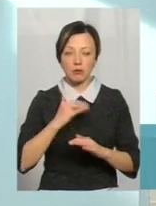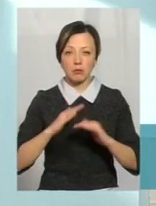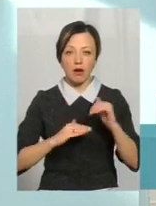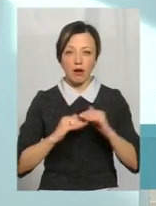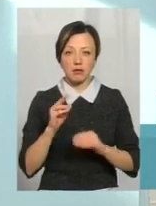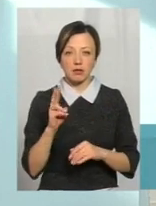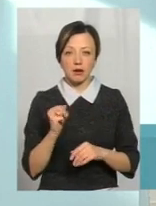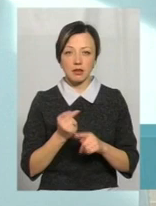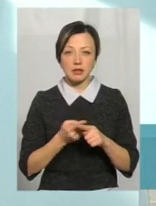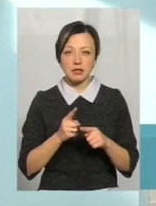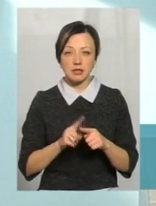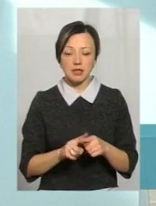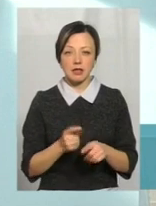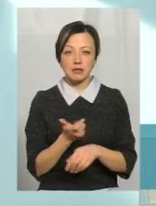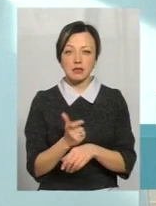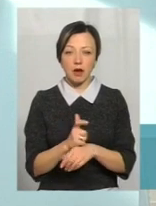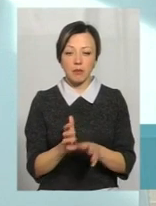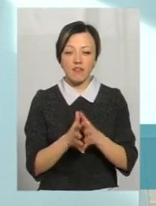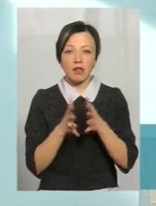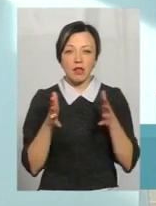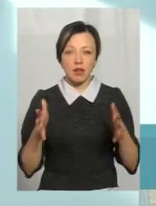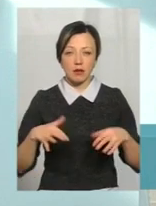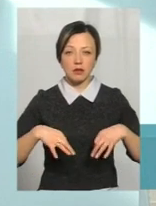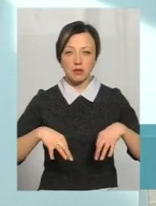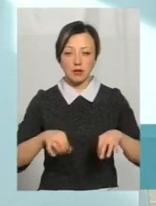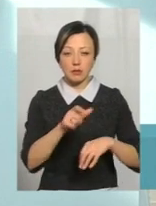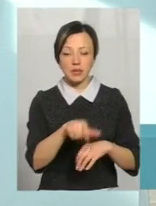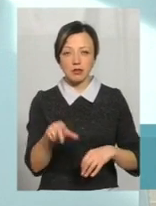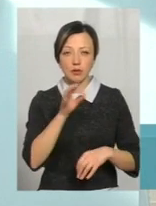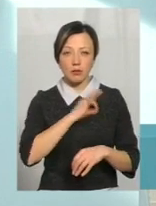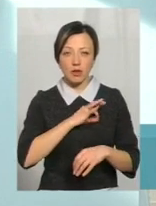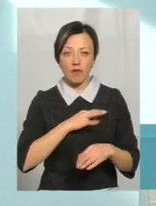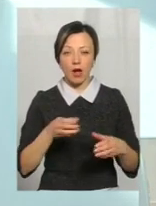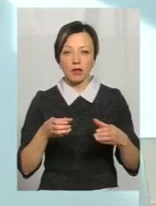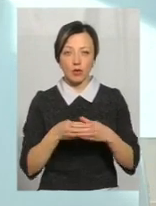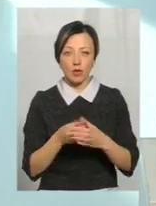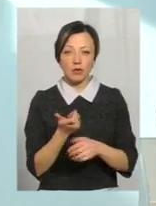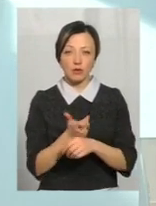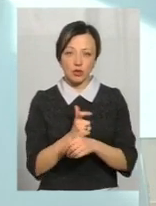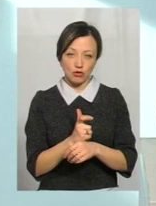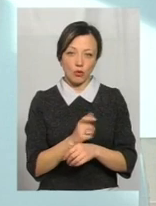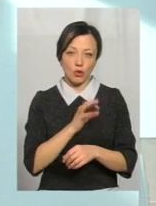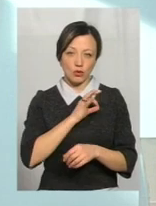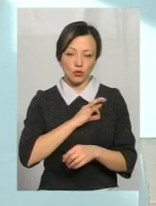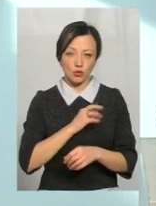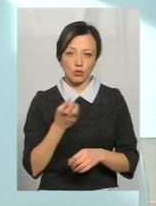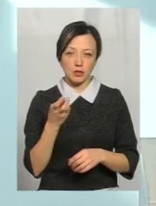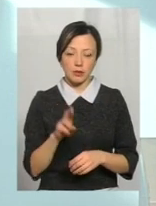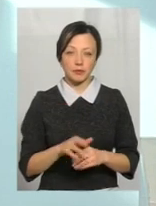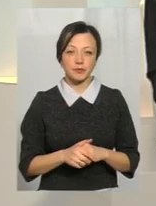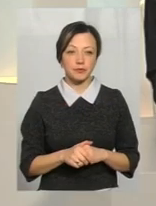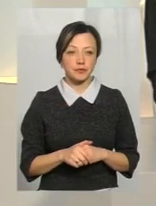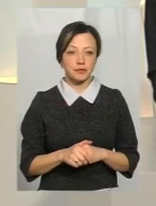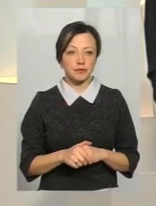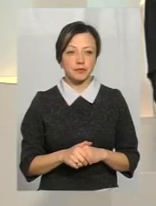це саме великогабаритним транспортом пасажерів-пільгової категорії більше користуються. Дякую, пане